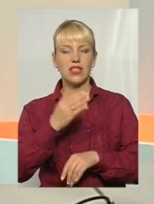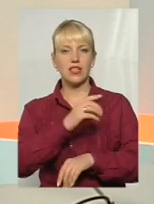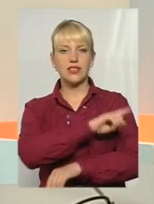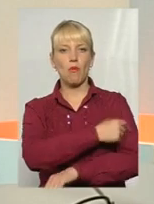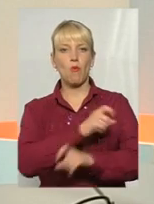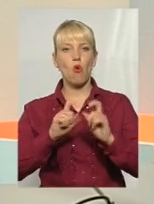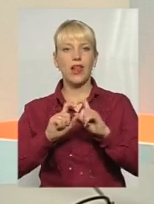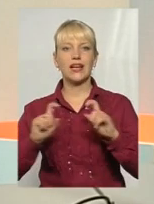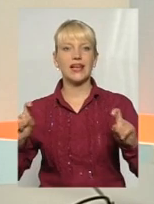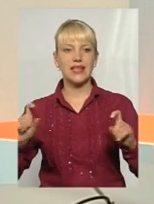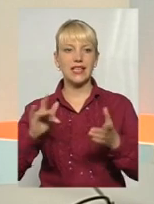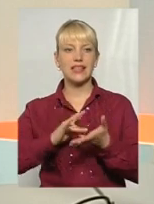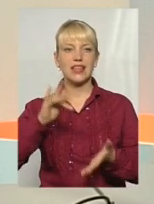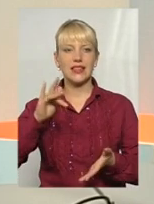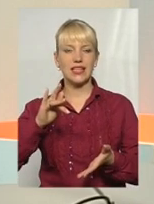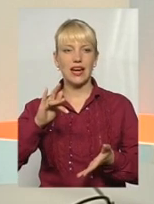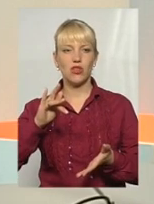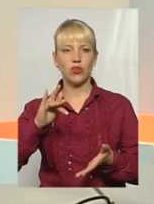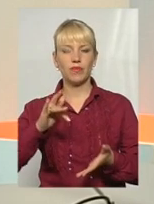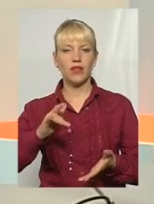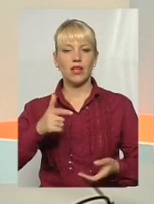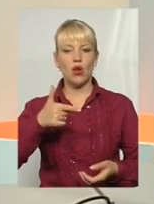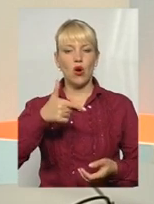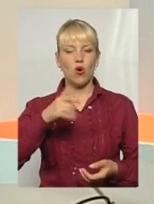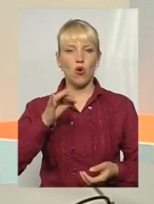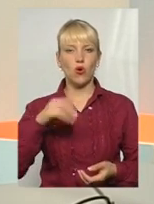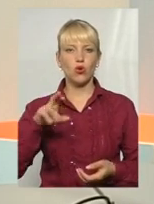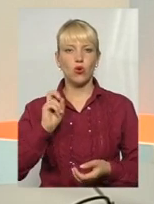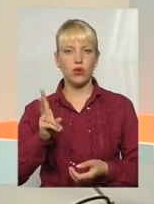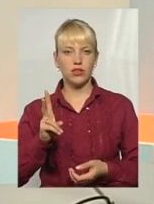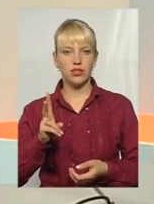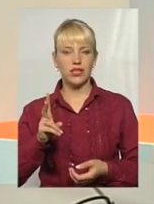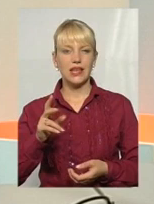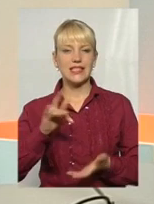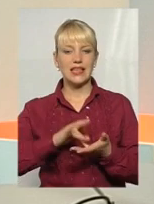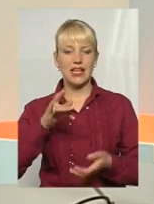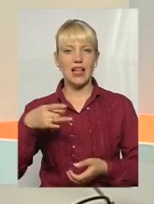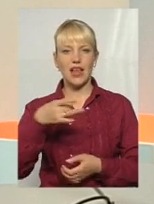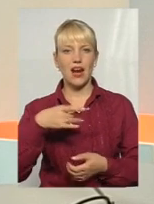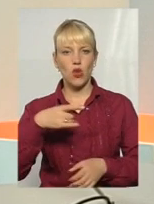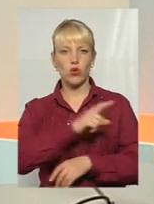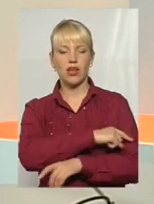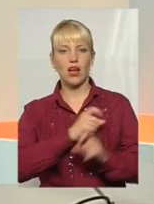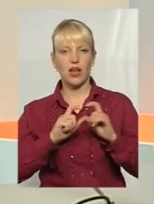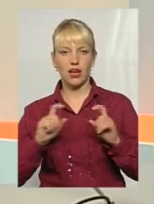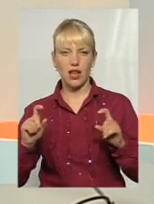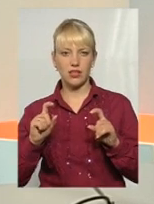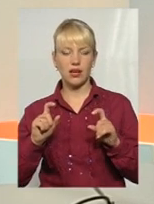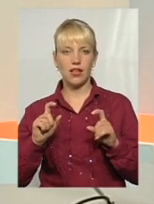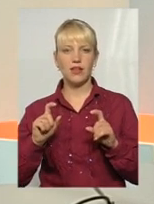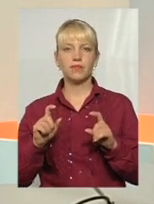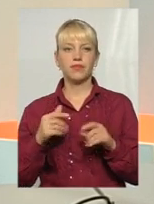Городка, Центральна районна лікарня. І надається і вторіно-девторієнна